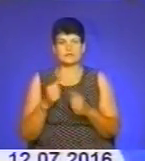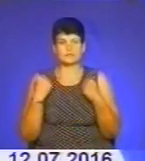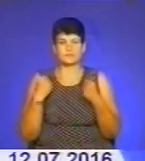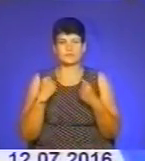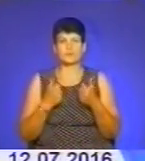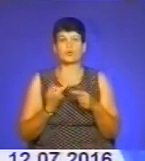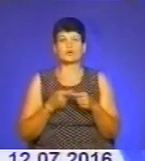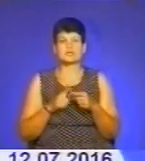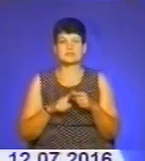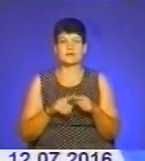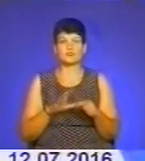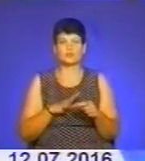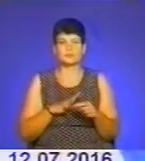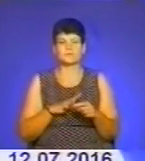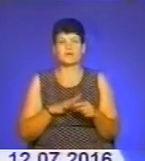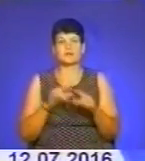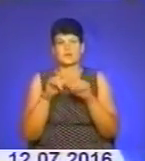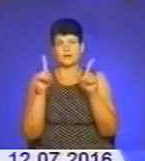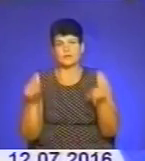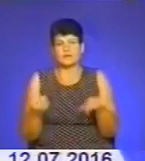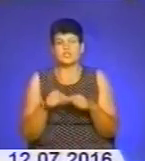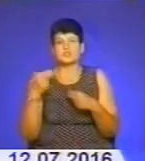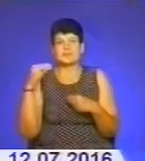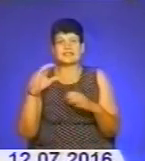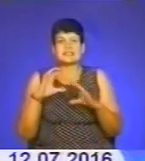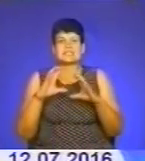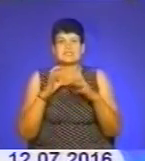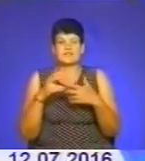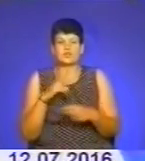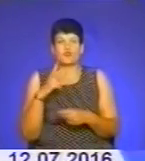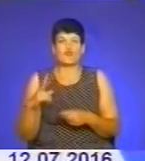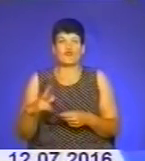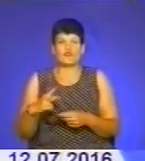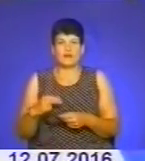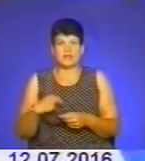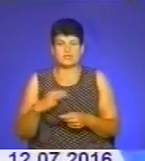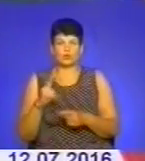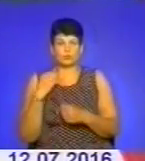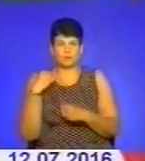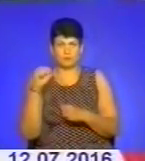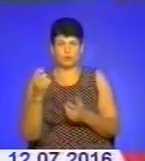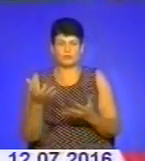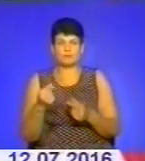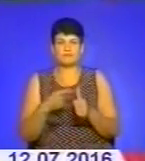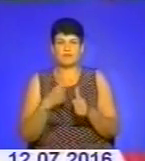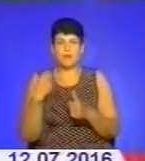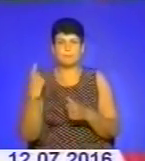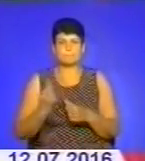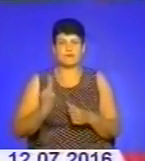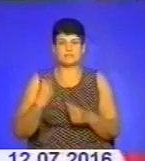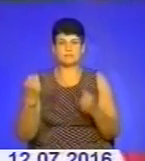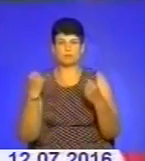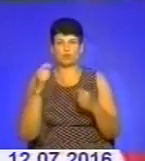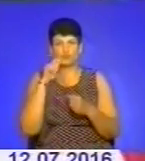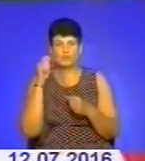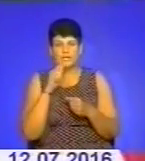чемпіонат світу у Франції, а також переможці отримали звання майстра спорту України. Змагання різного рівня